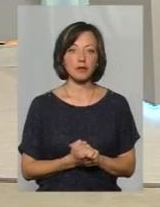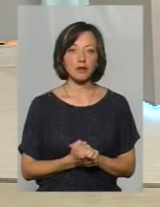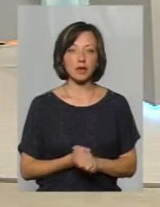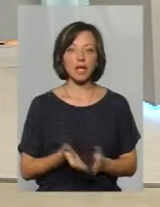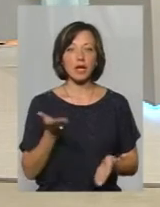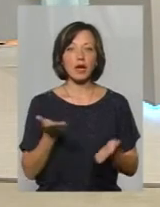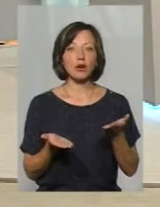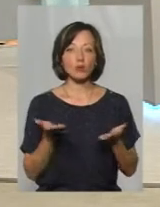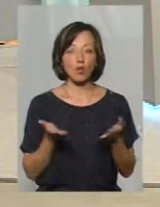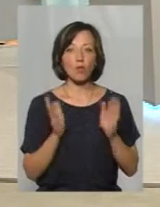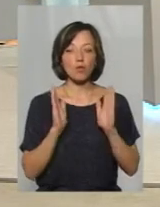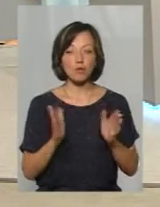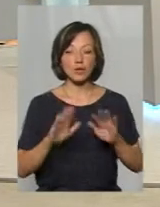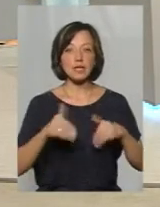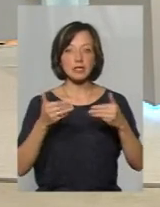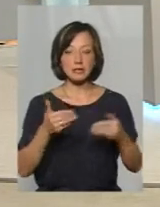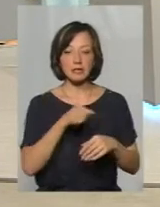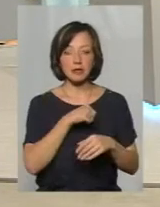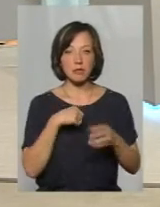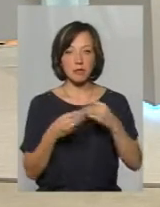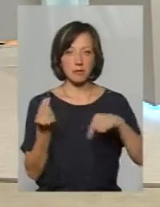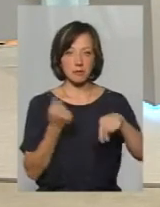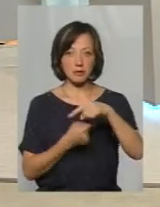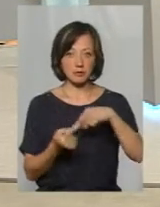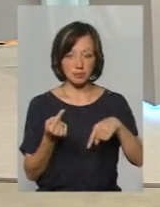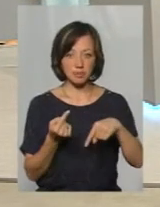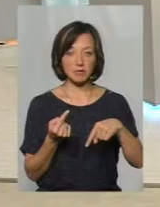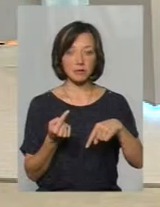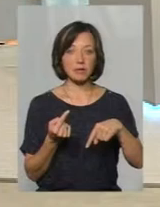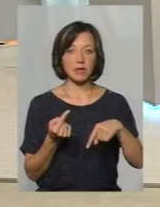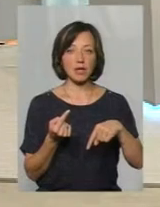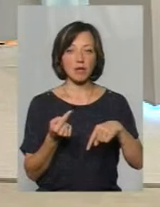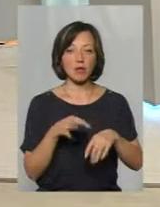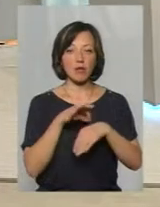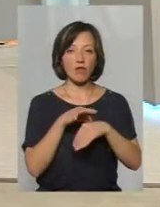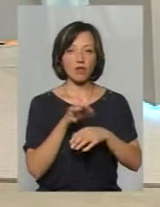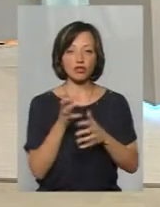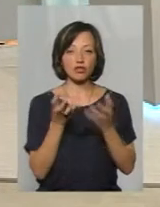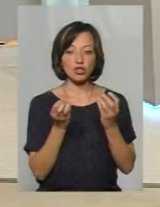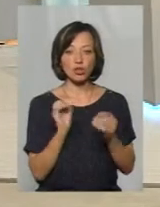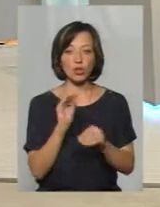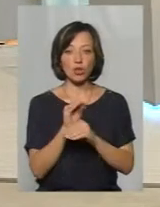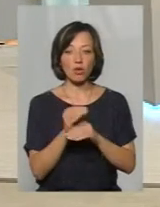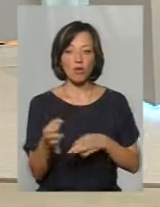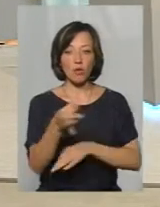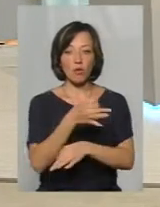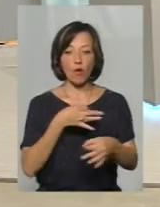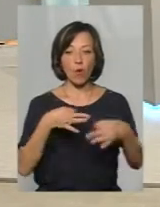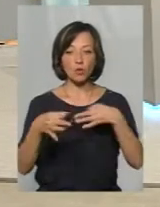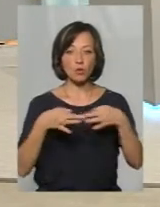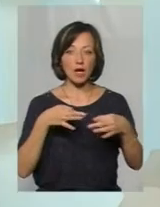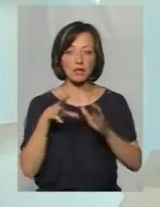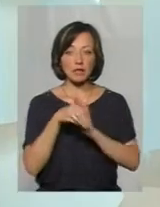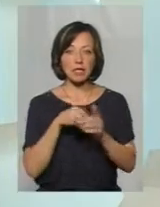Тобто, якщо буде ініціатива від самих підприємців провести ще додаткове якісь обговорення, консультації,